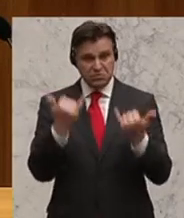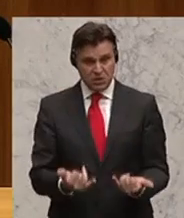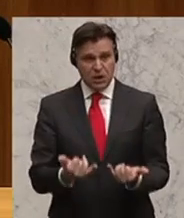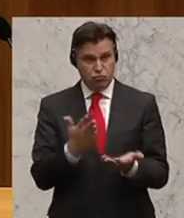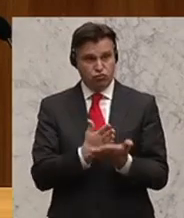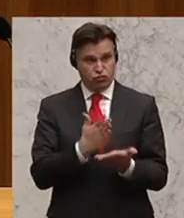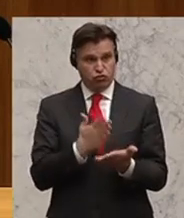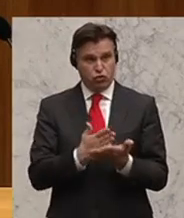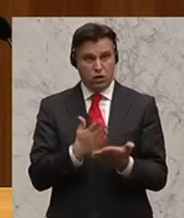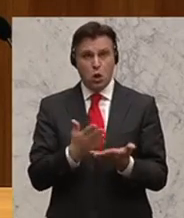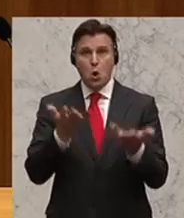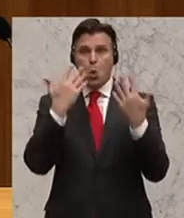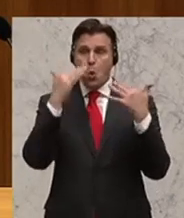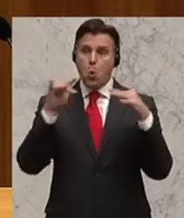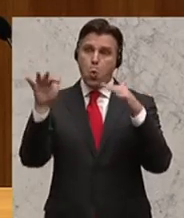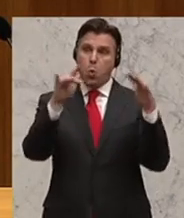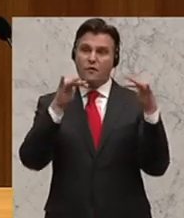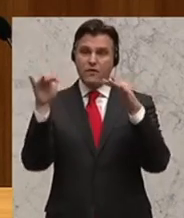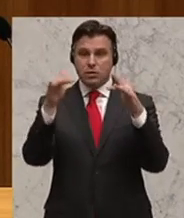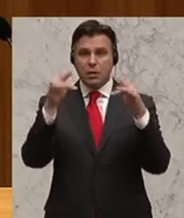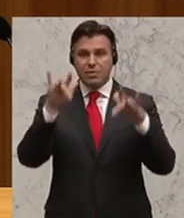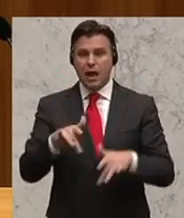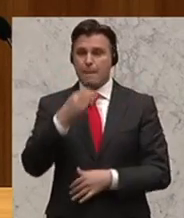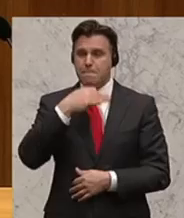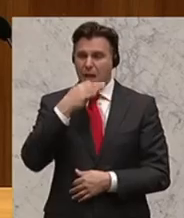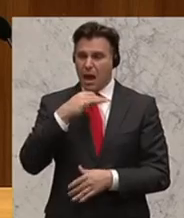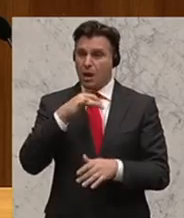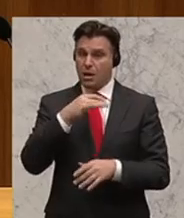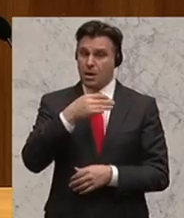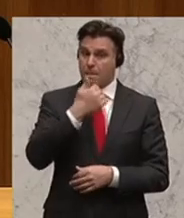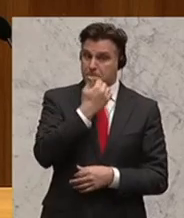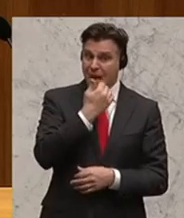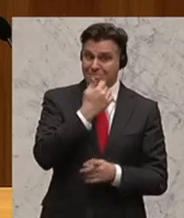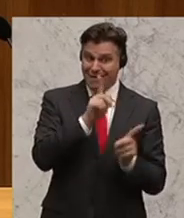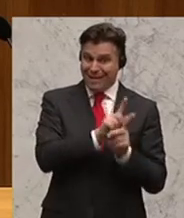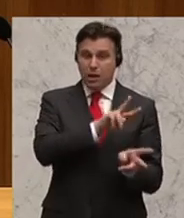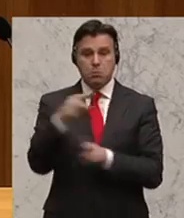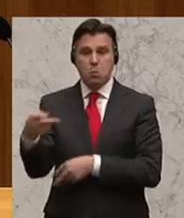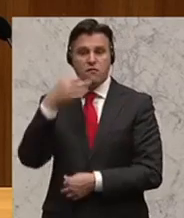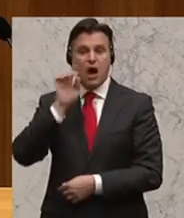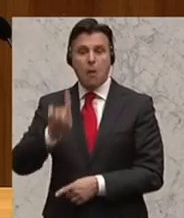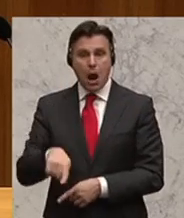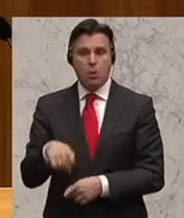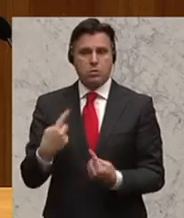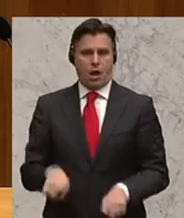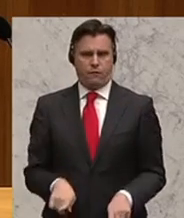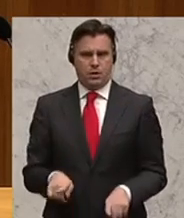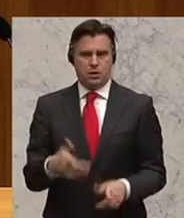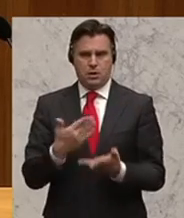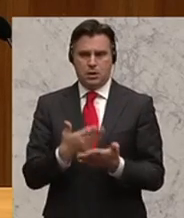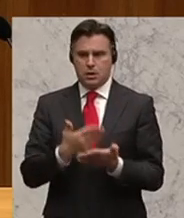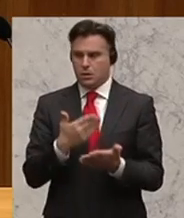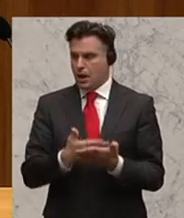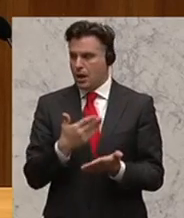wird der Luftgrenzwert für Männer auch für Frauen gültig sein. Und erst wenn Blei